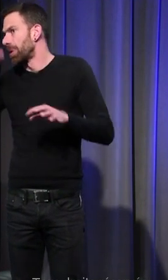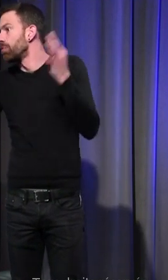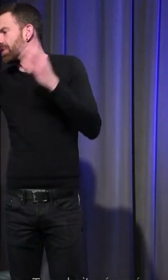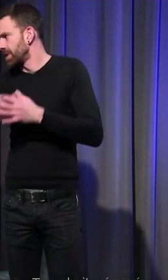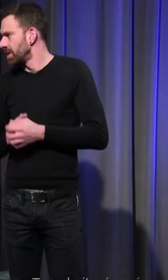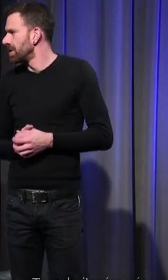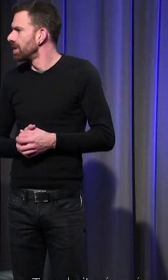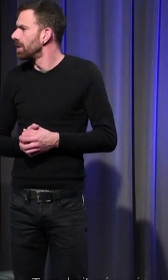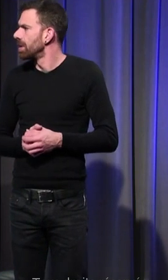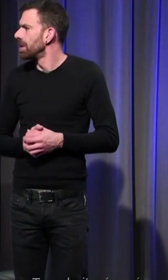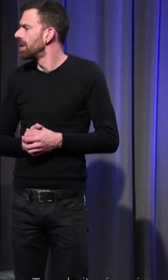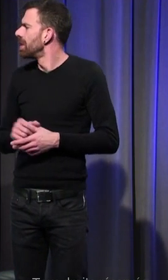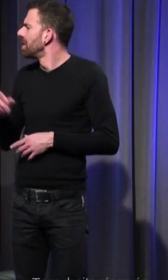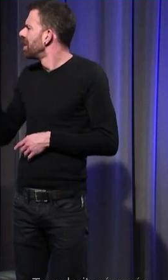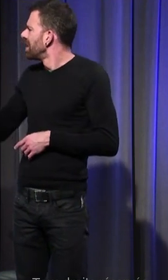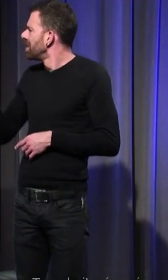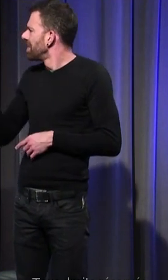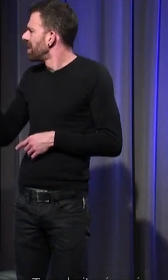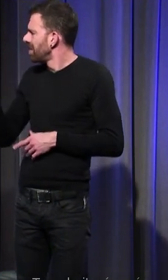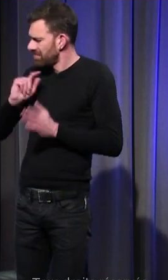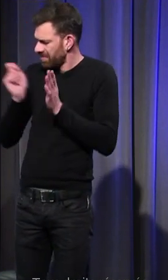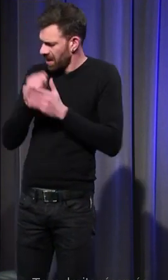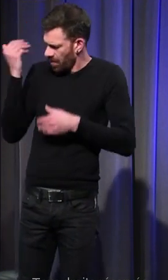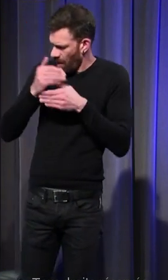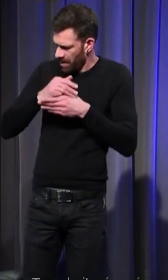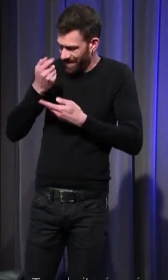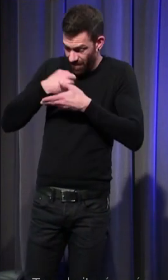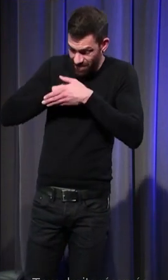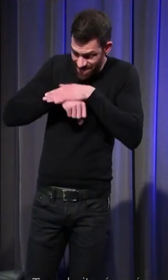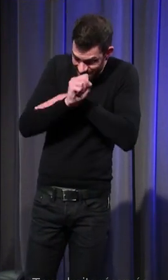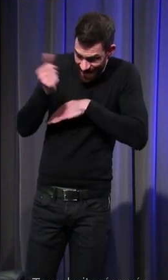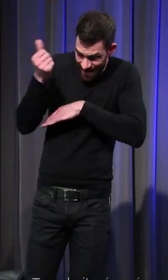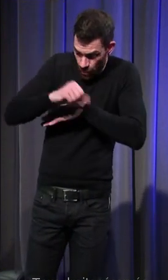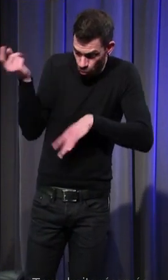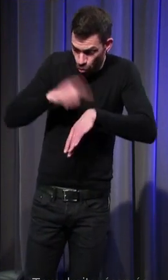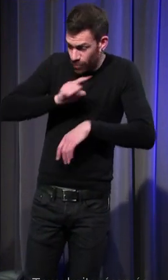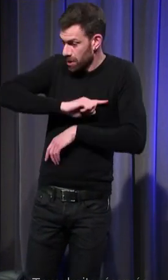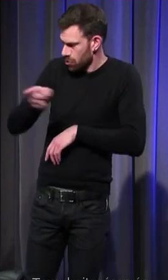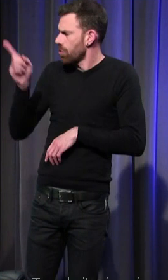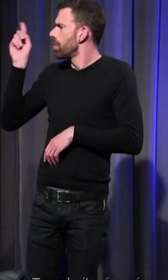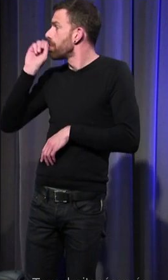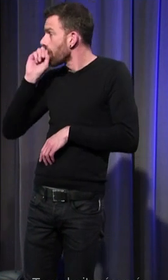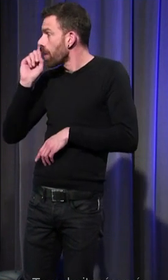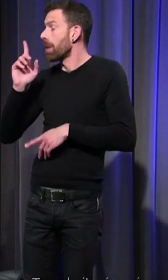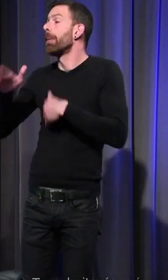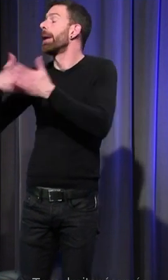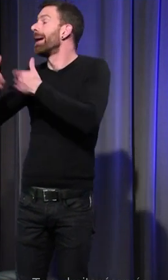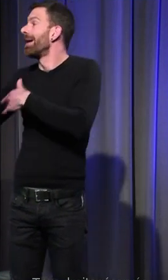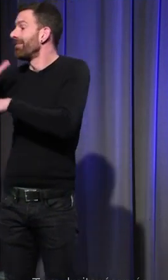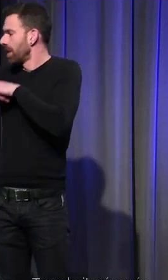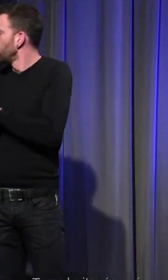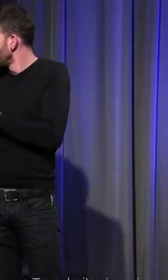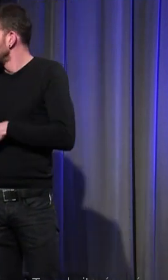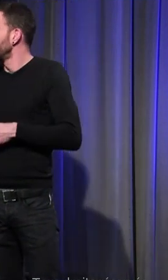pourquoi est-ce qu'on ne baptisait pas la naissance au Moyen-Âge et qu'est-ce qui a fait qu s'y est mis on ne baptise pas au Moyen-Âge parce qu n pas de